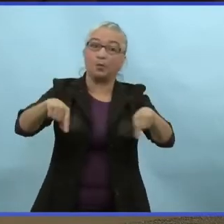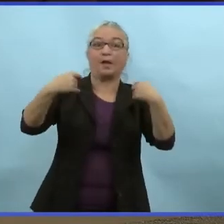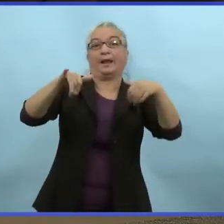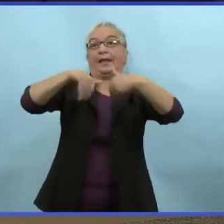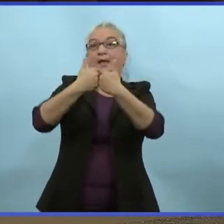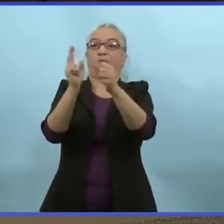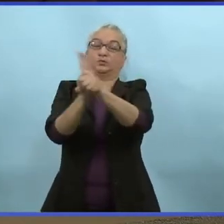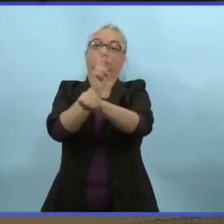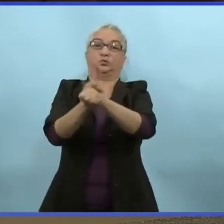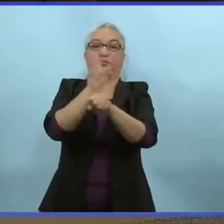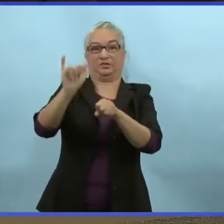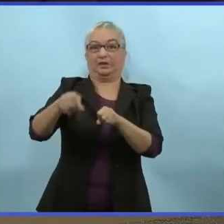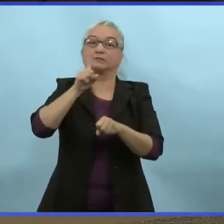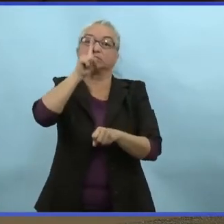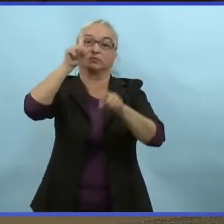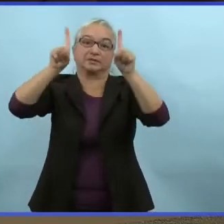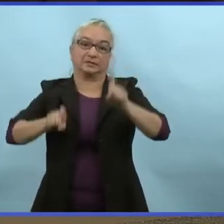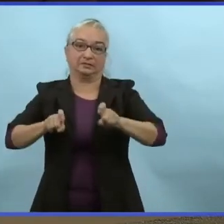tests.